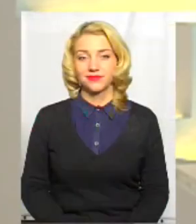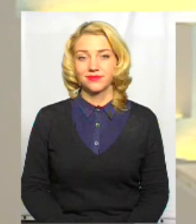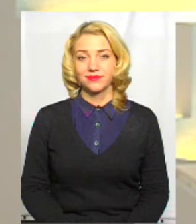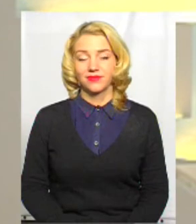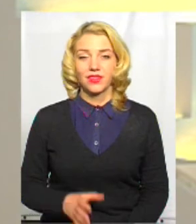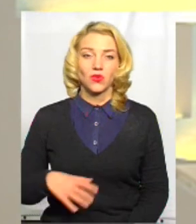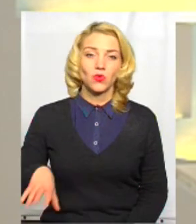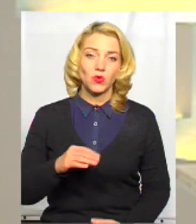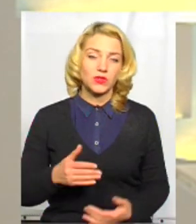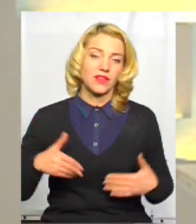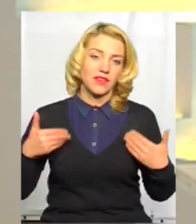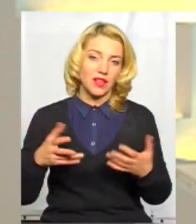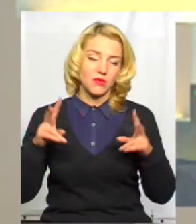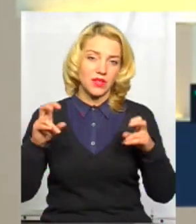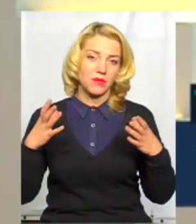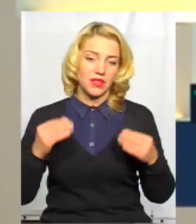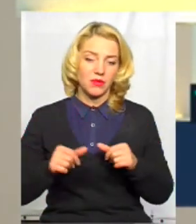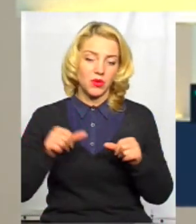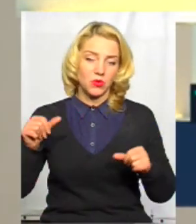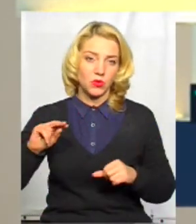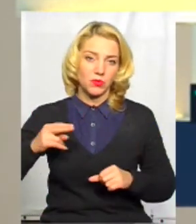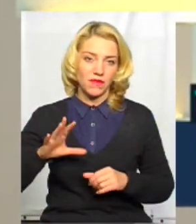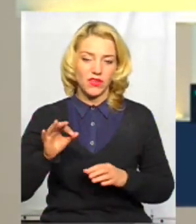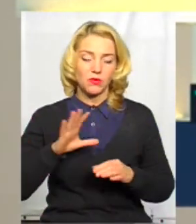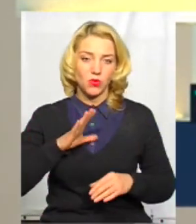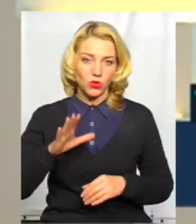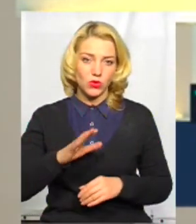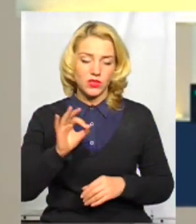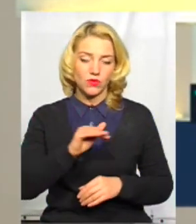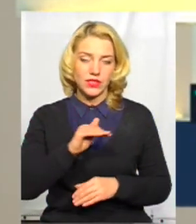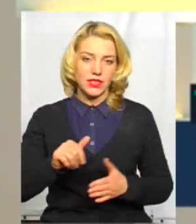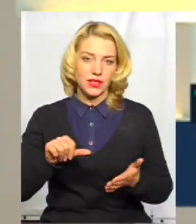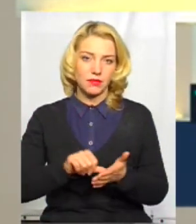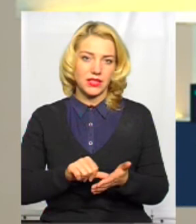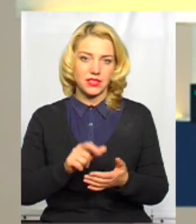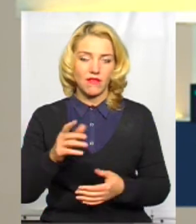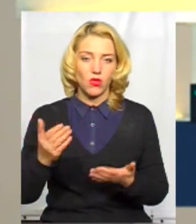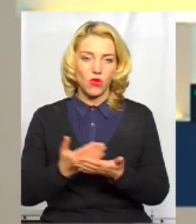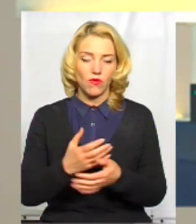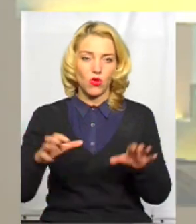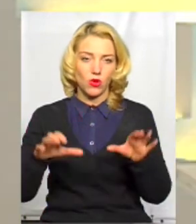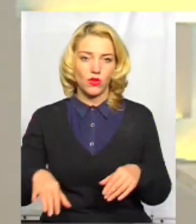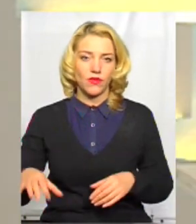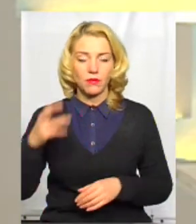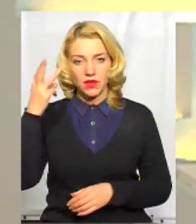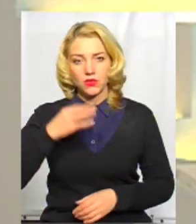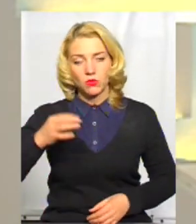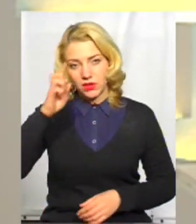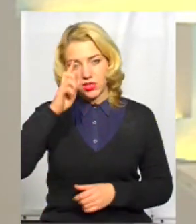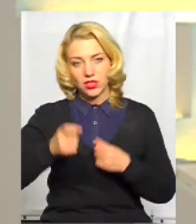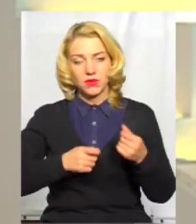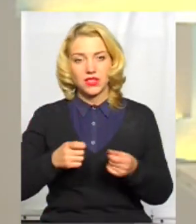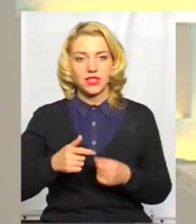Усіх вітаємо в темі дня. Минулої п'ятниці відбулось офіційне представлення нового голови Хмельницької обласної державної